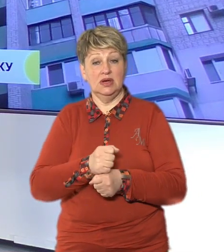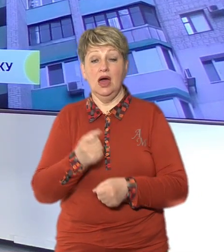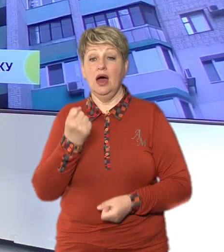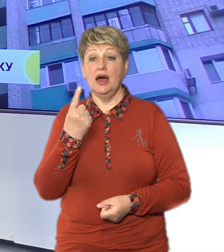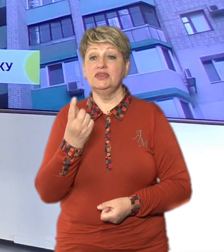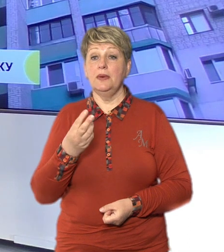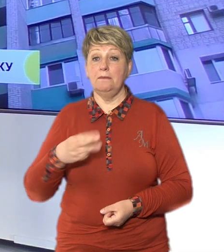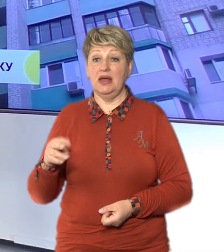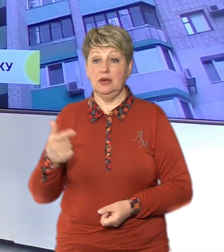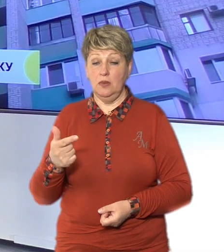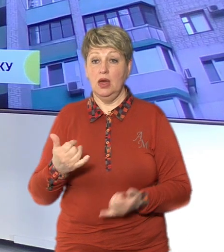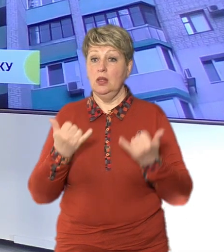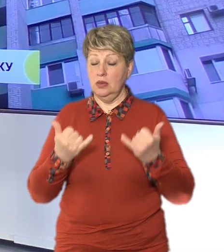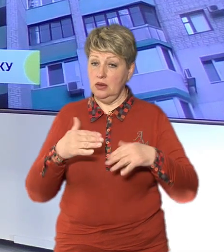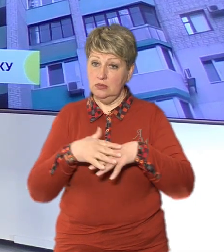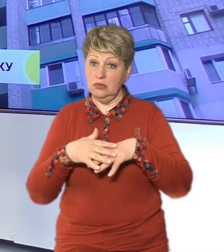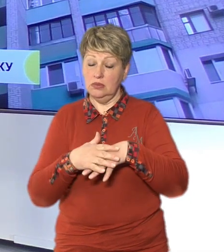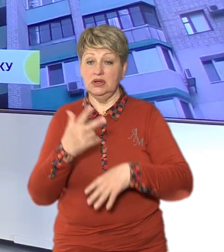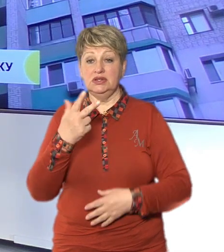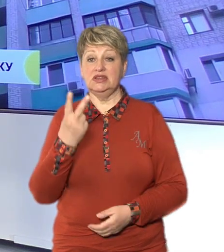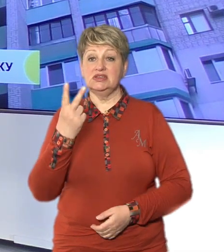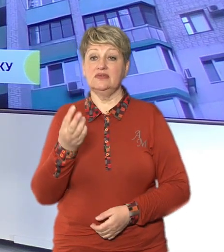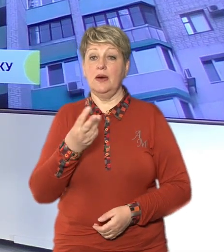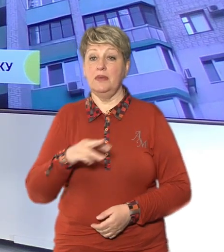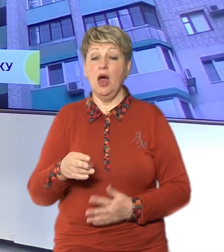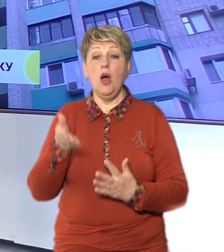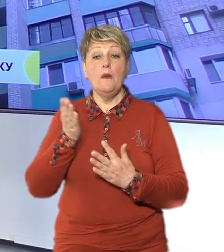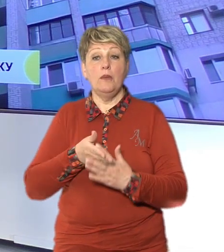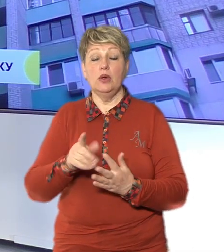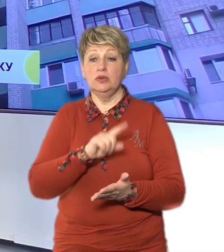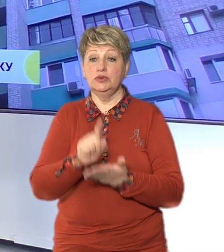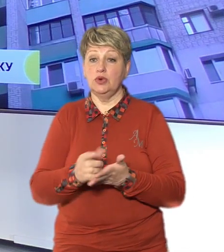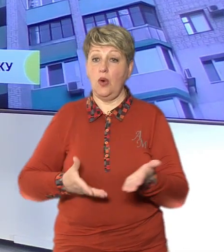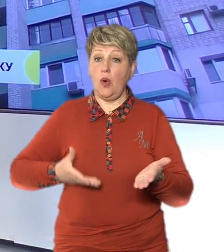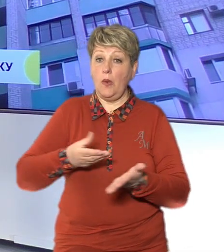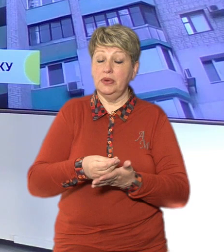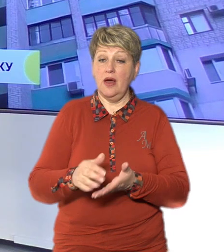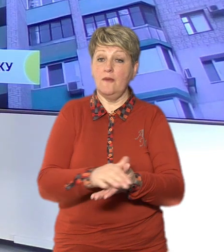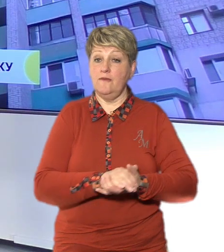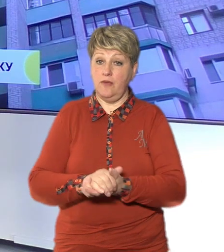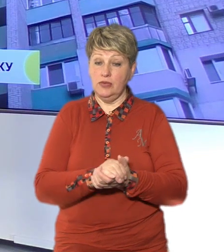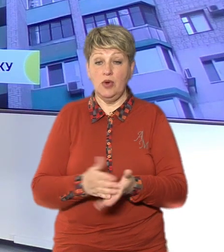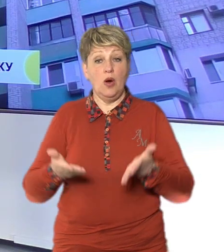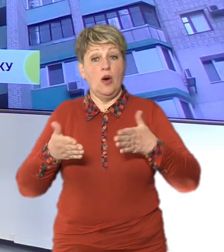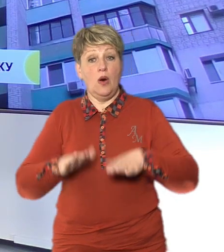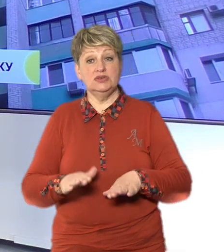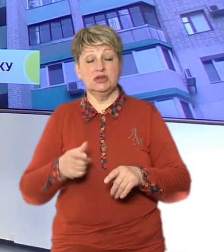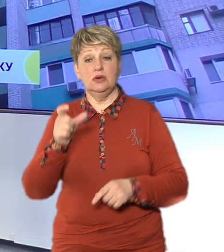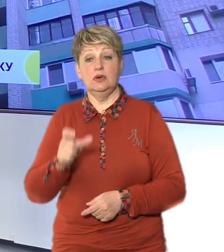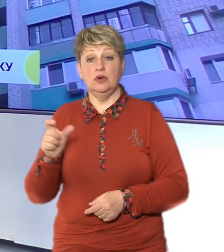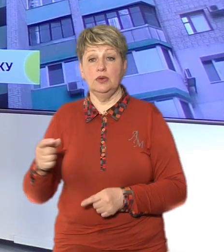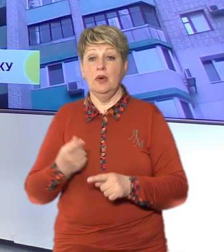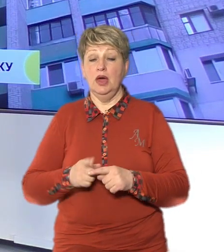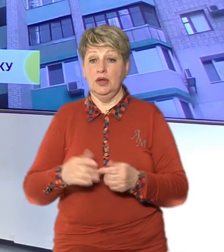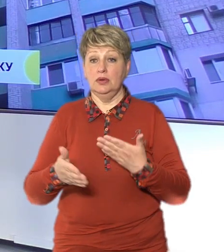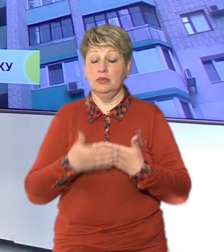мільйонів гривень Нині ж це 32 мільйони Половину має оплатити фонд, іншу – люди А це щонайменше півмільйона з кожної